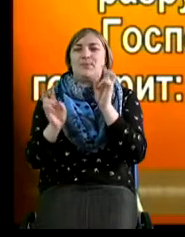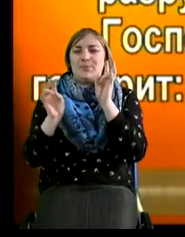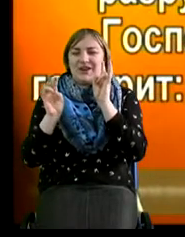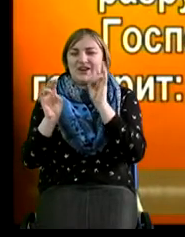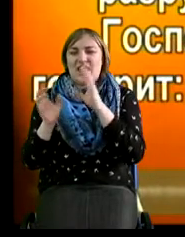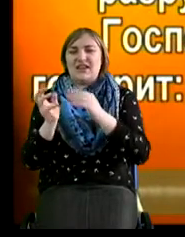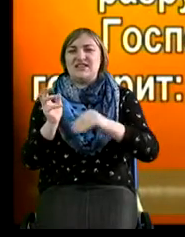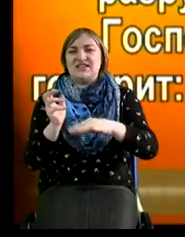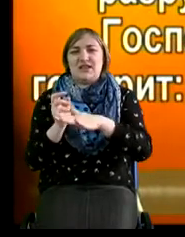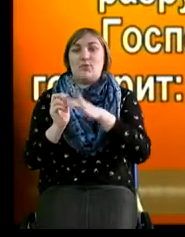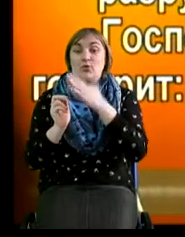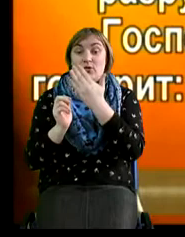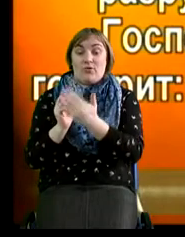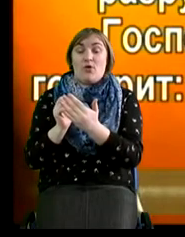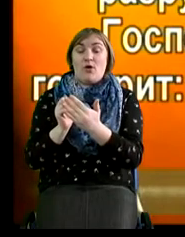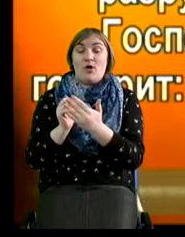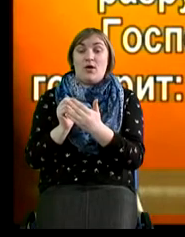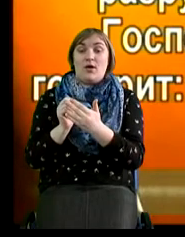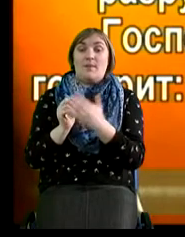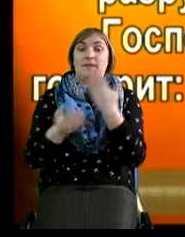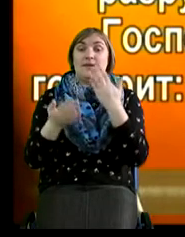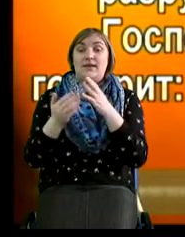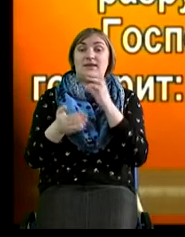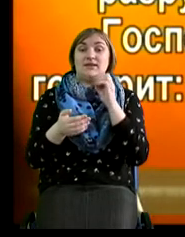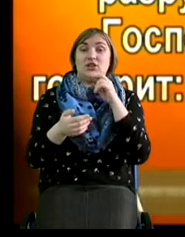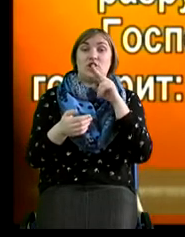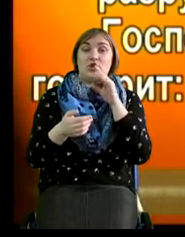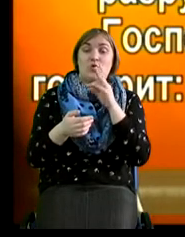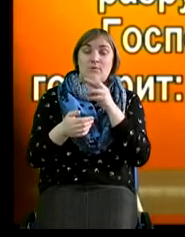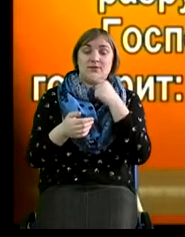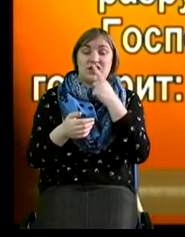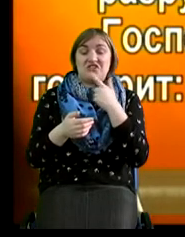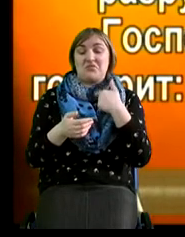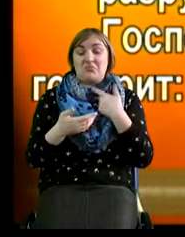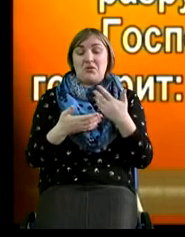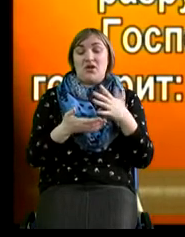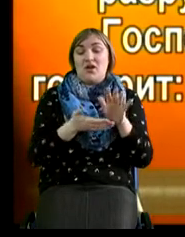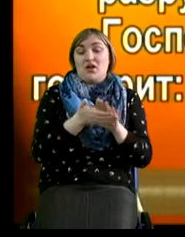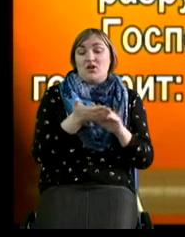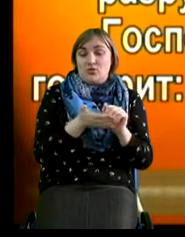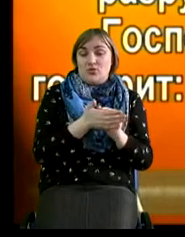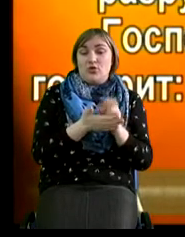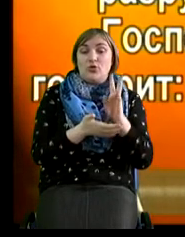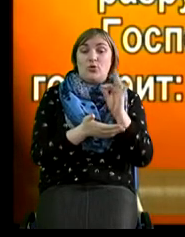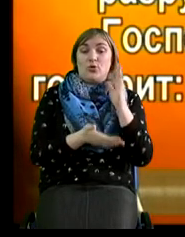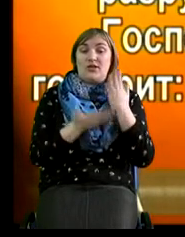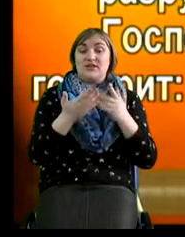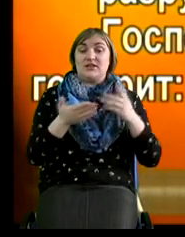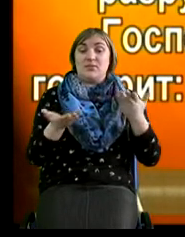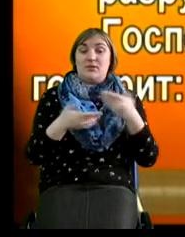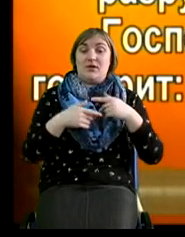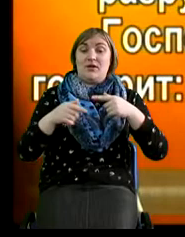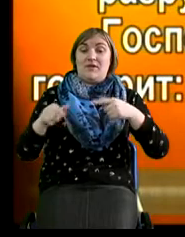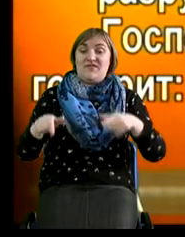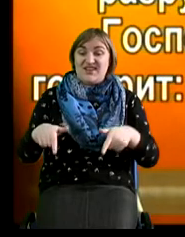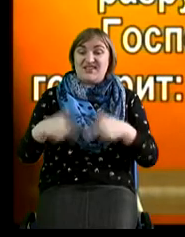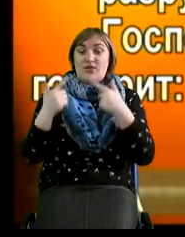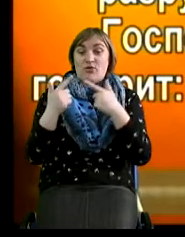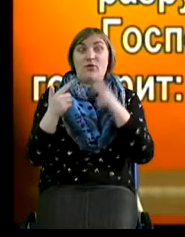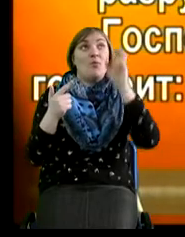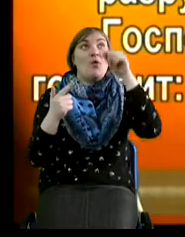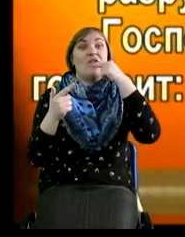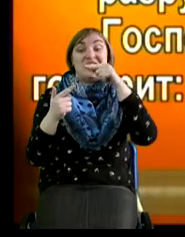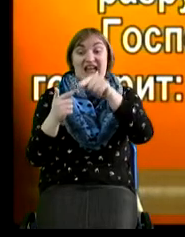скажет, мы разорены, но мы восстановим разрушенное, то Господь словов говорит, они построят, а я разрушу и